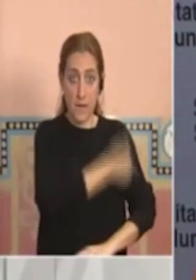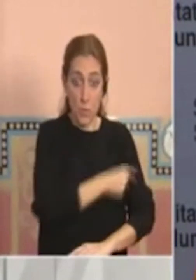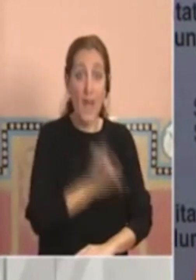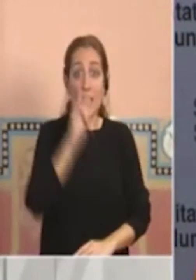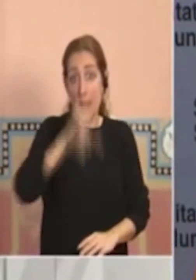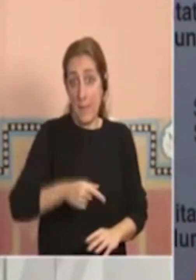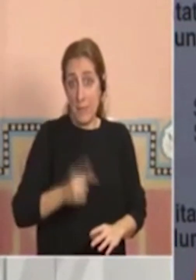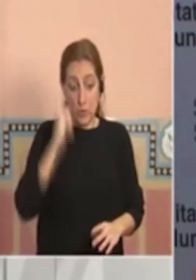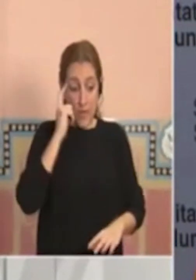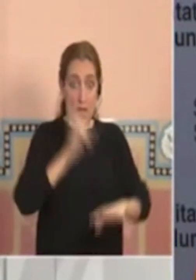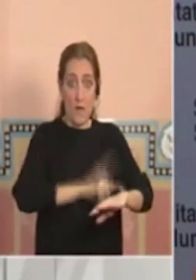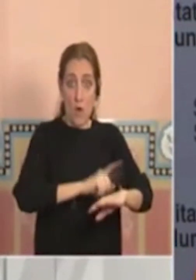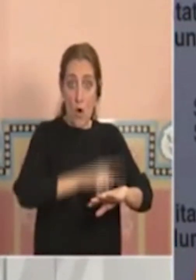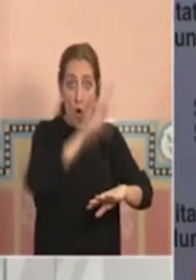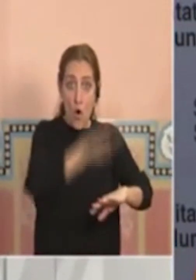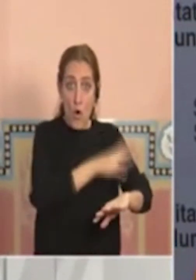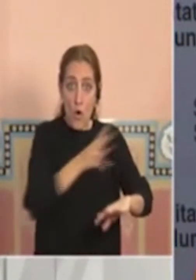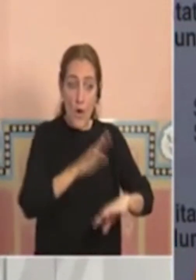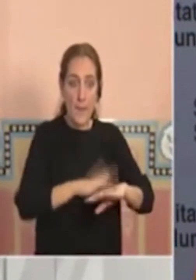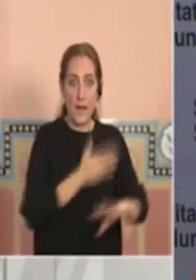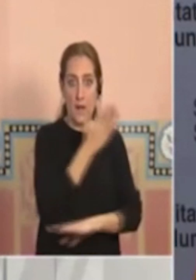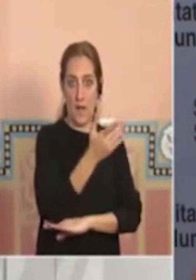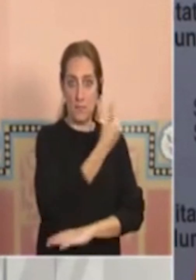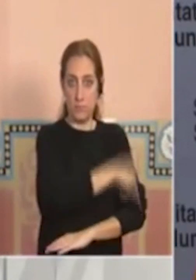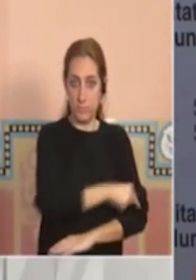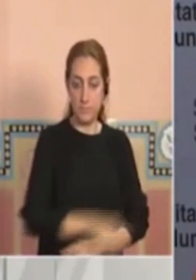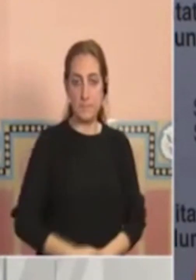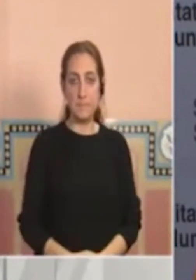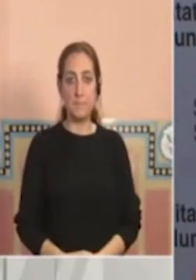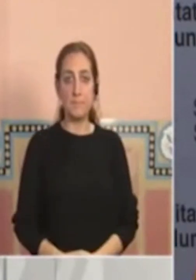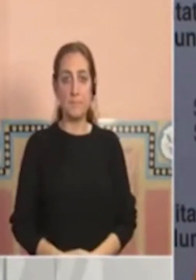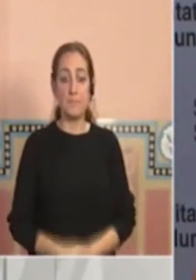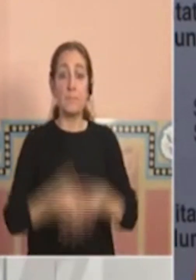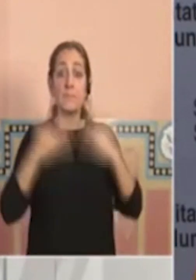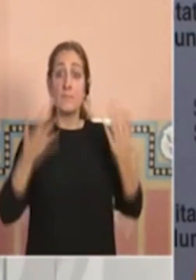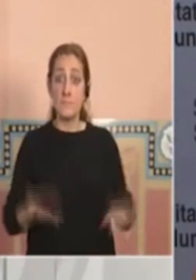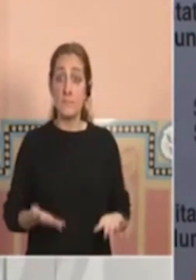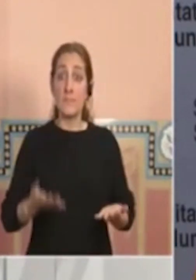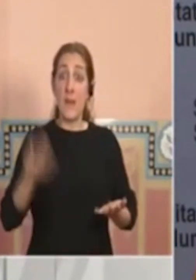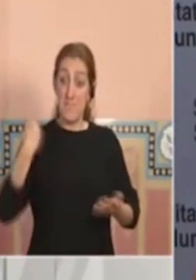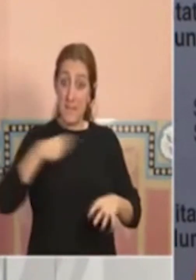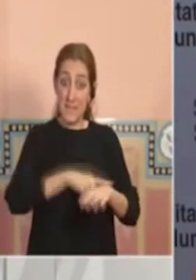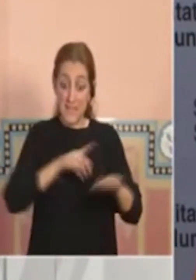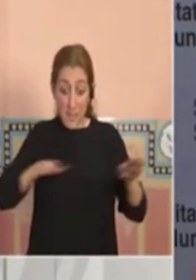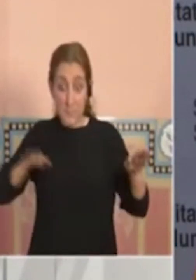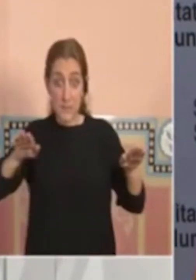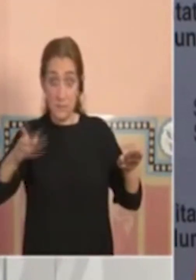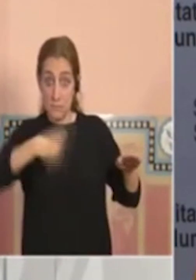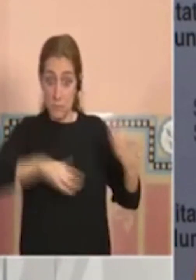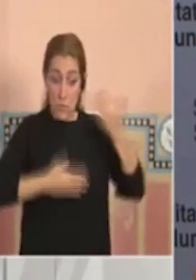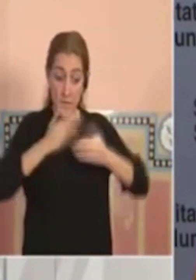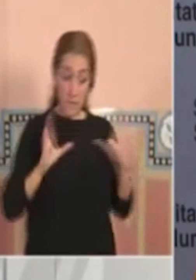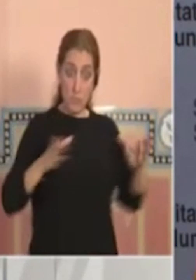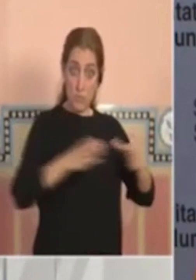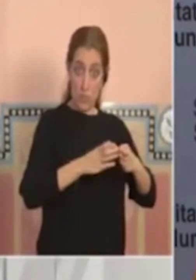horària per ser vacunats i vacunades. Ensetem paral·lelament aquests professionals sanitaris